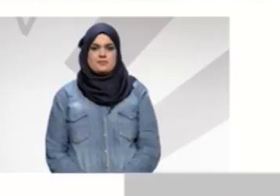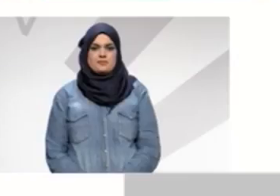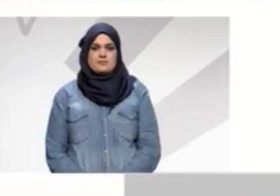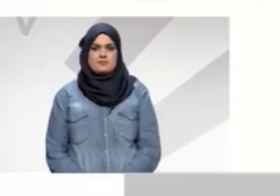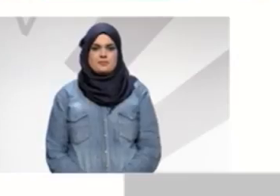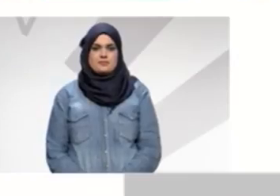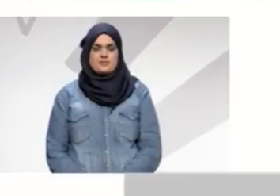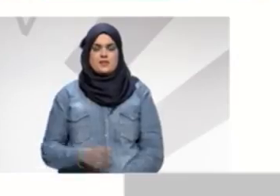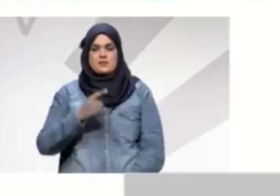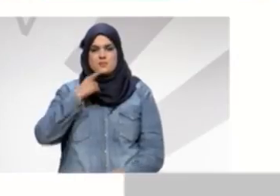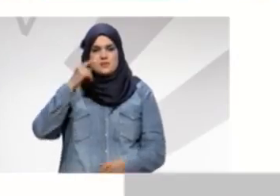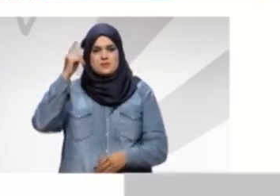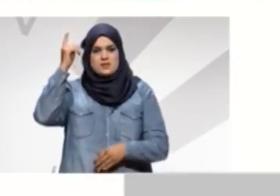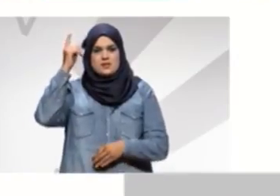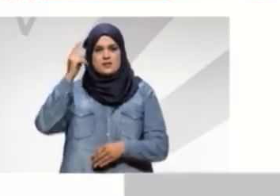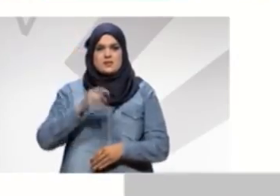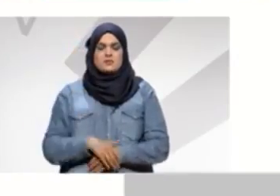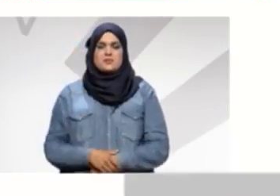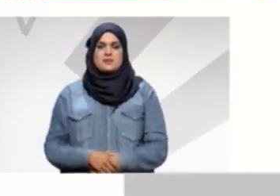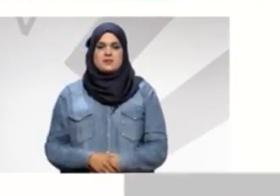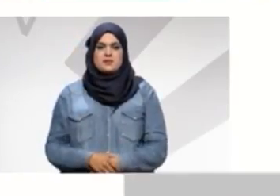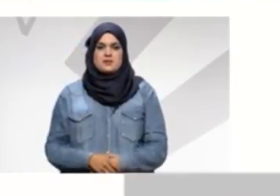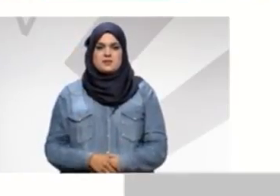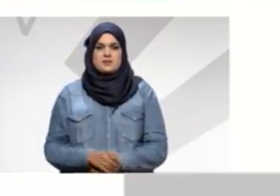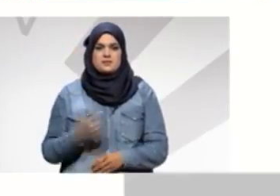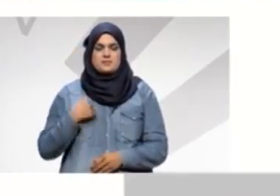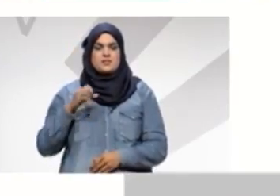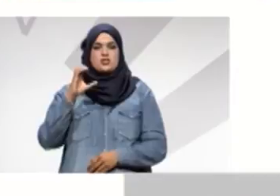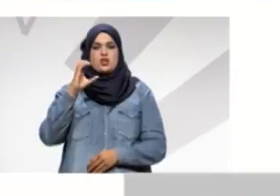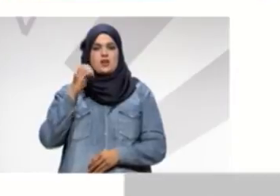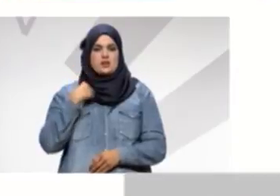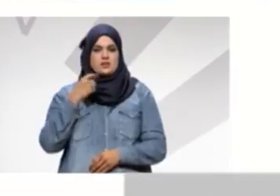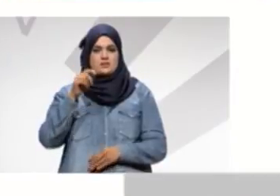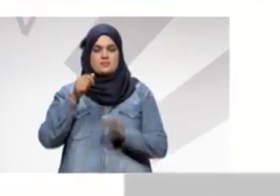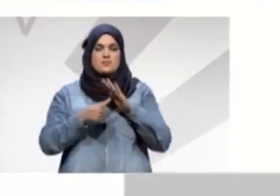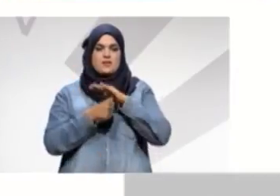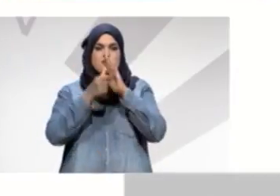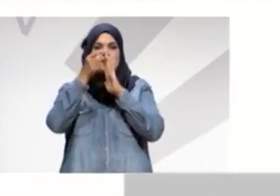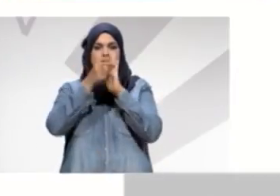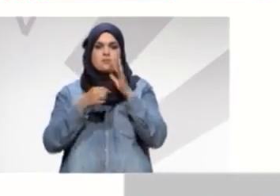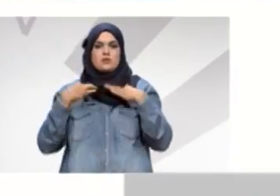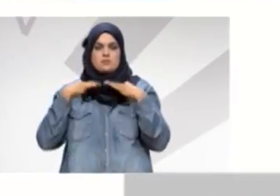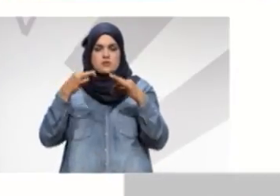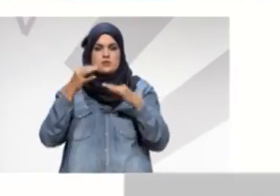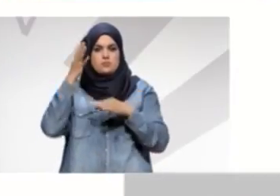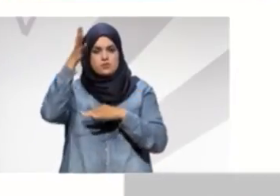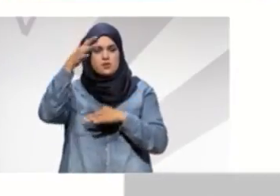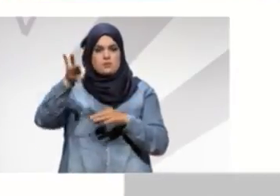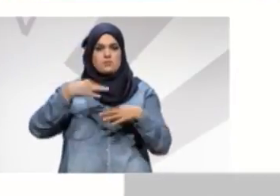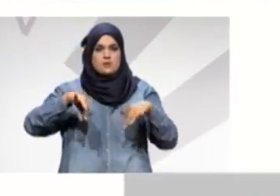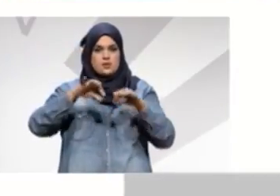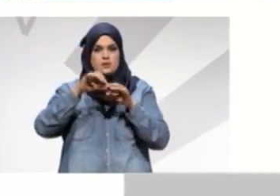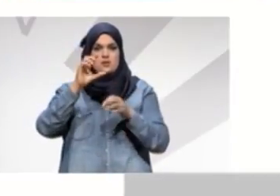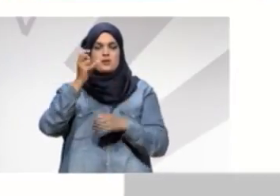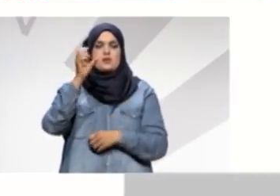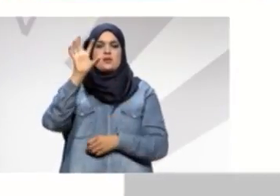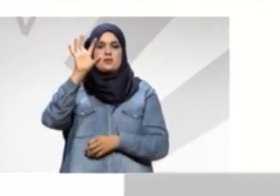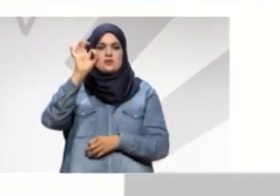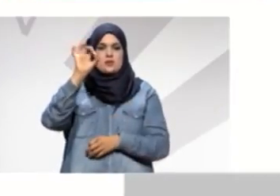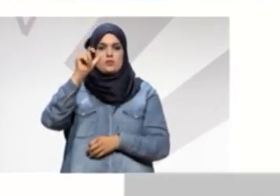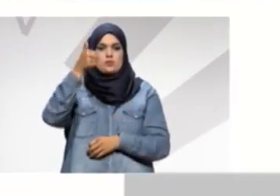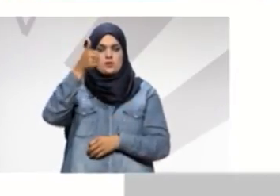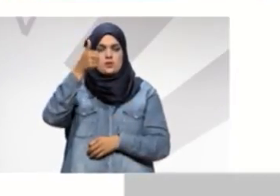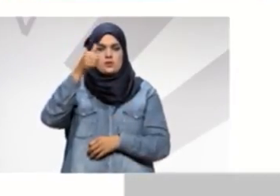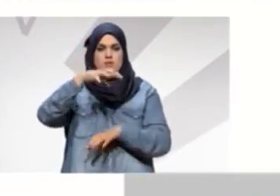بسم الله الرحمن الرحيم شاهد رياحي رئيس قائمة مستقلة مستقبل بلادنا عدد 51 دائل الانتخابي 2